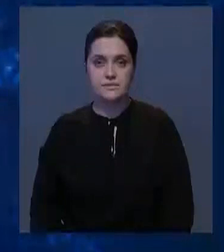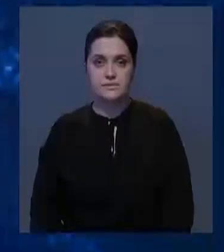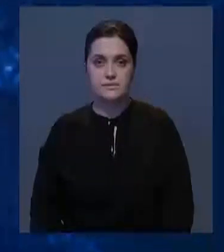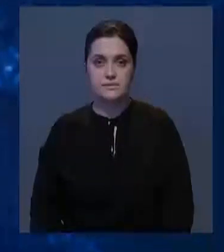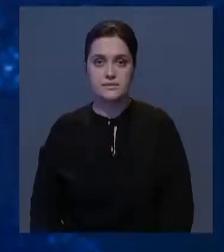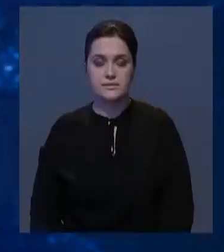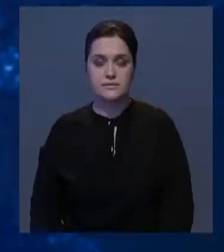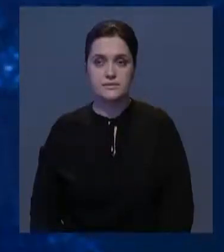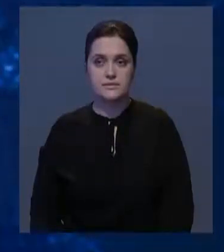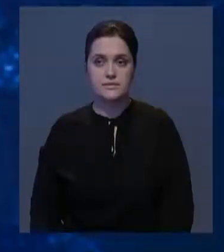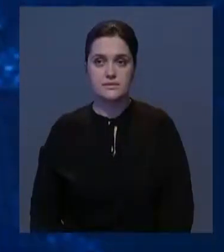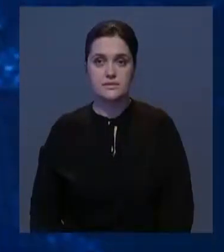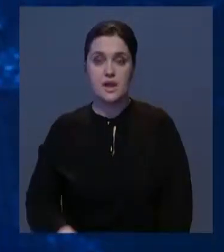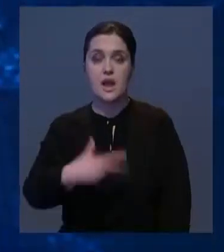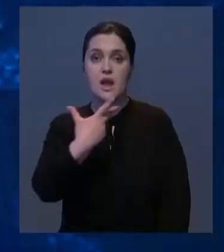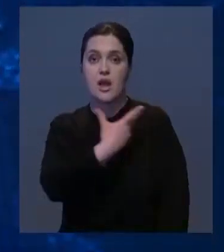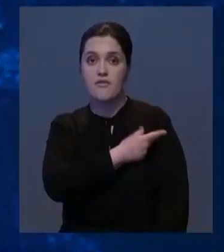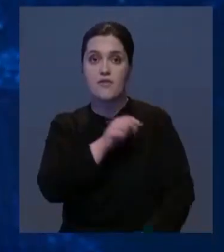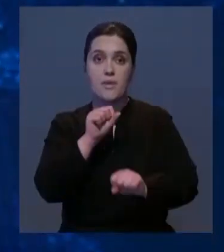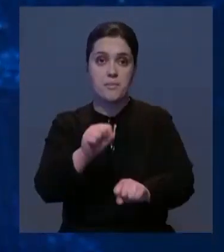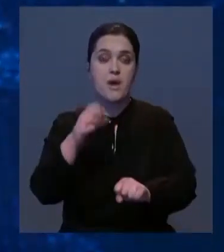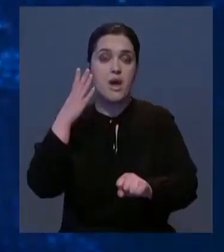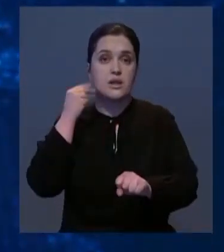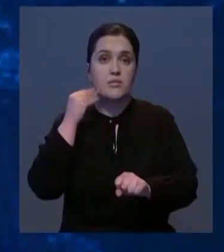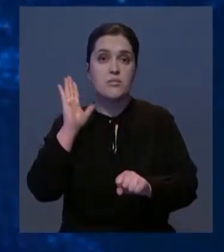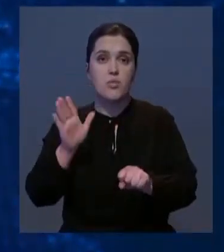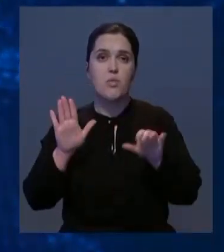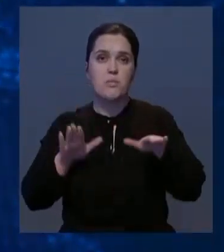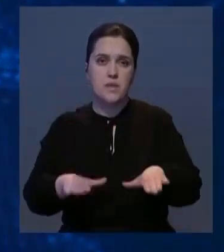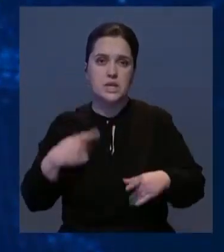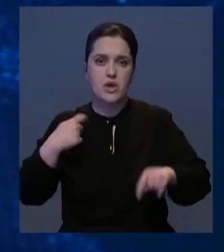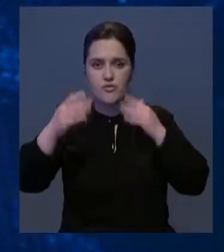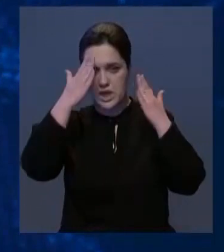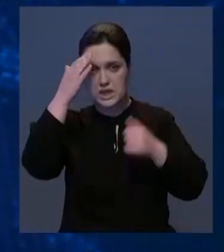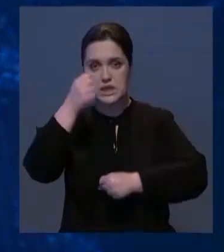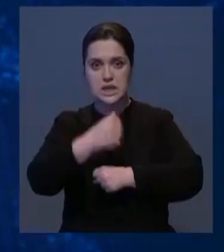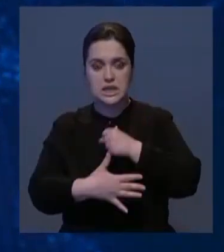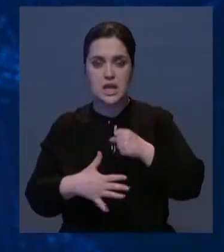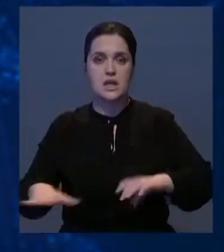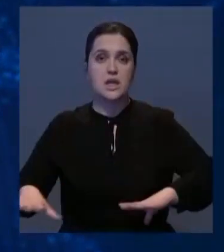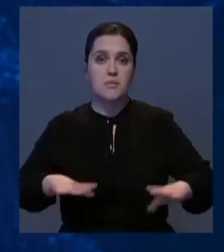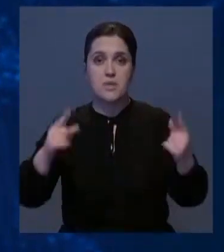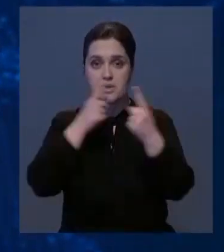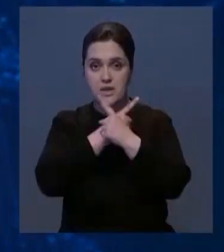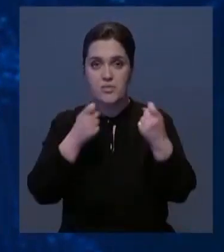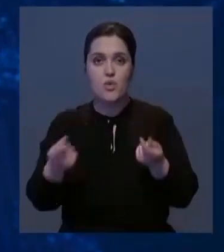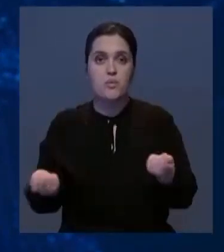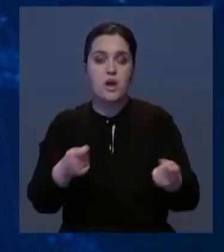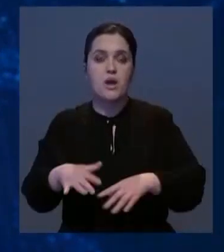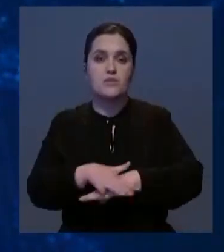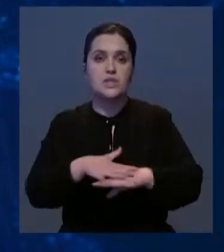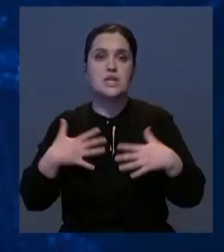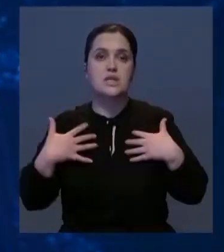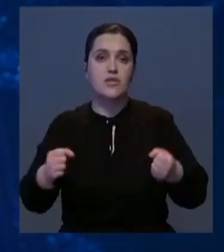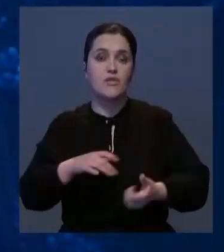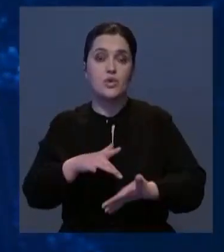И, кстати, о вакцинации в Алматы. Планируют проводить ее в торгово-развлекательных центрах и на рынках. Об этом сообщили в Управлении общественного